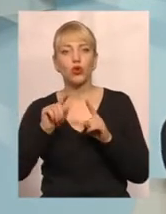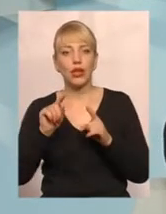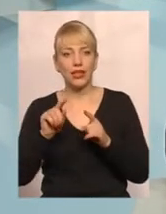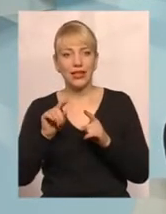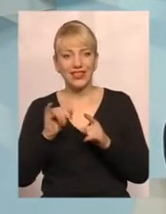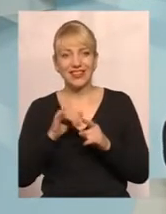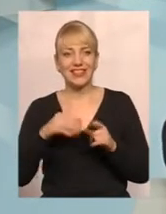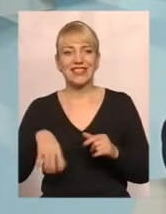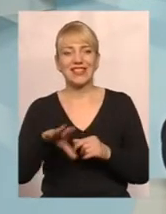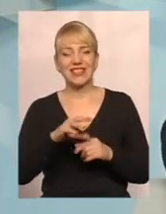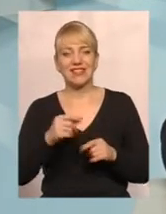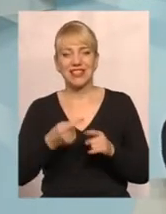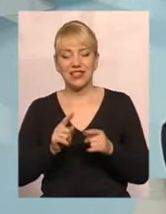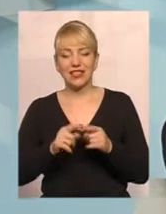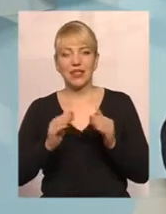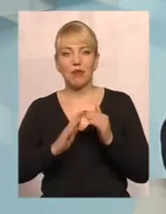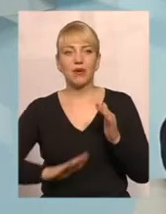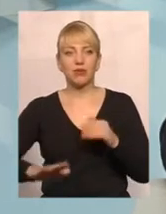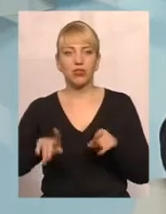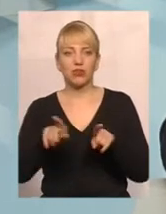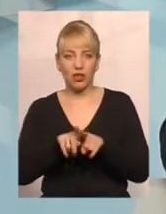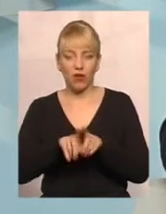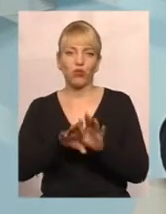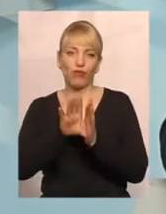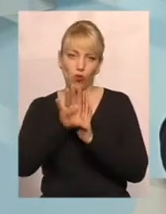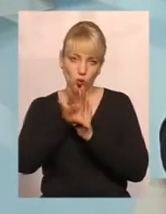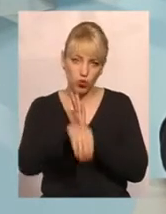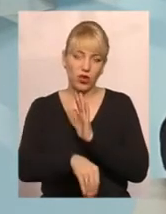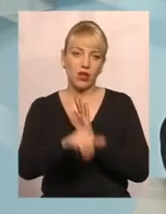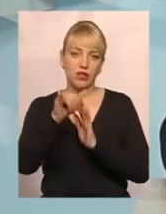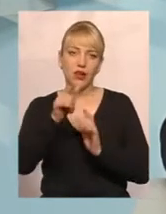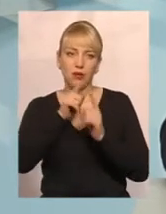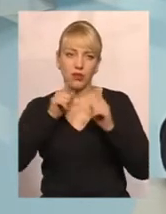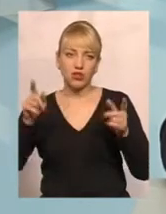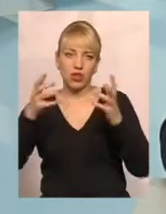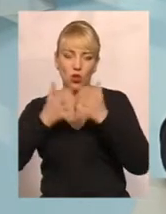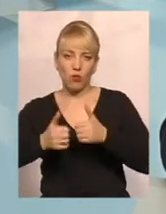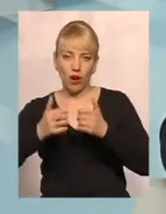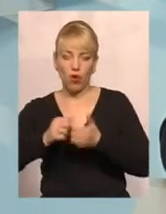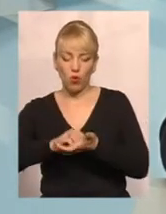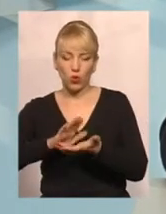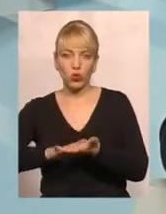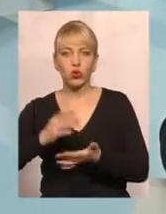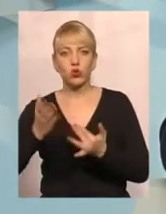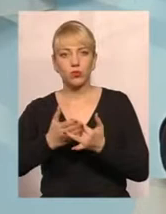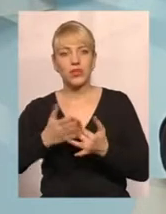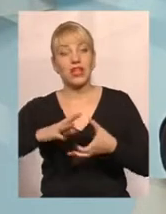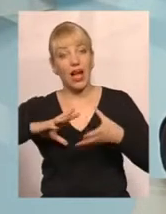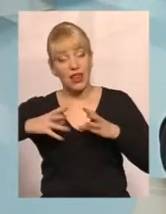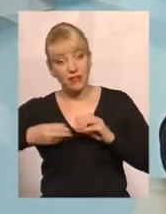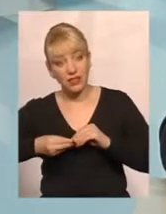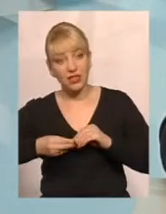приміщення, вони також включаються під час розрахунку на субсидію. А в цілому,